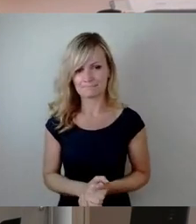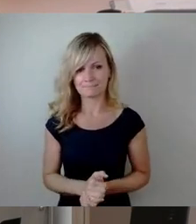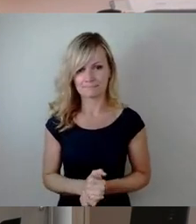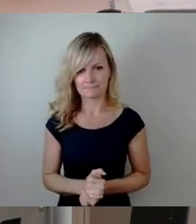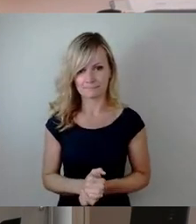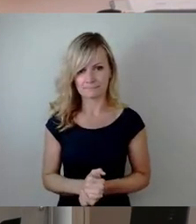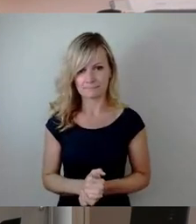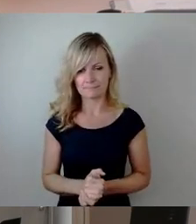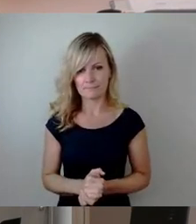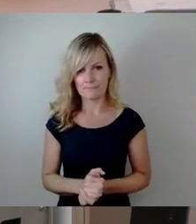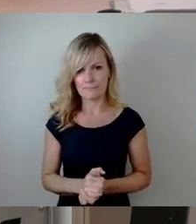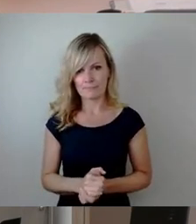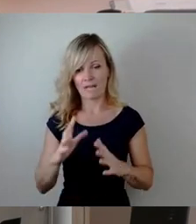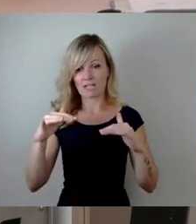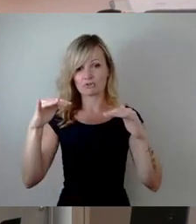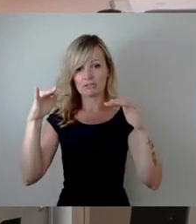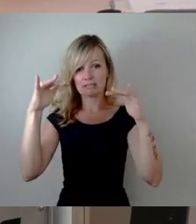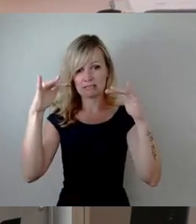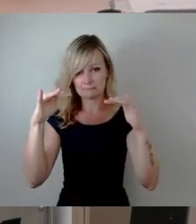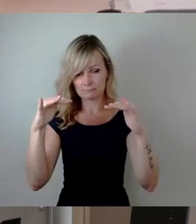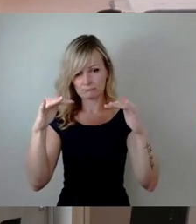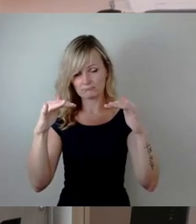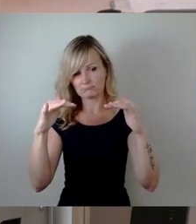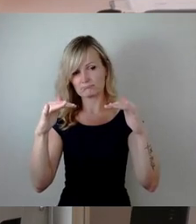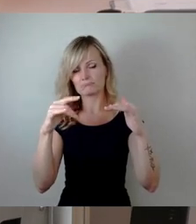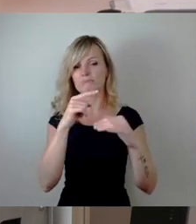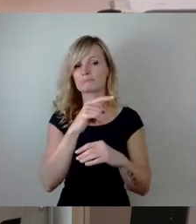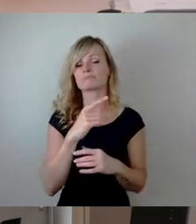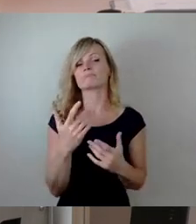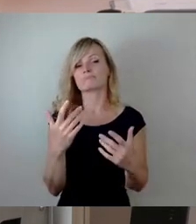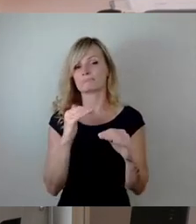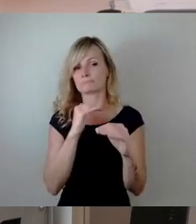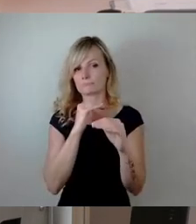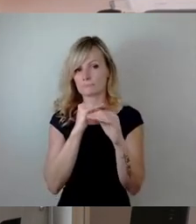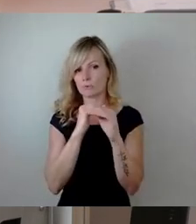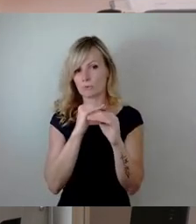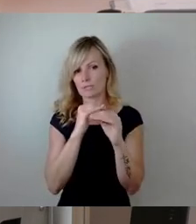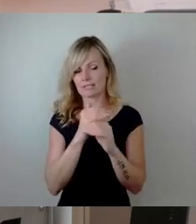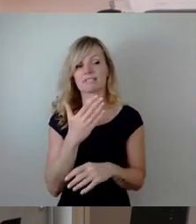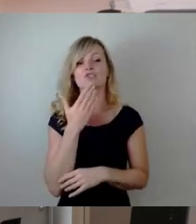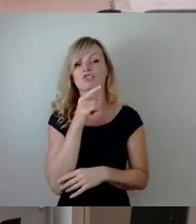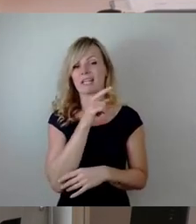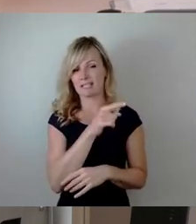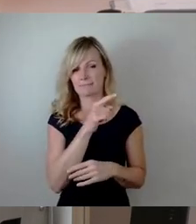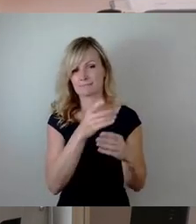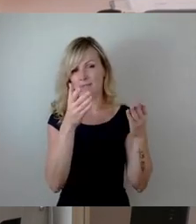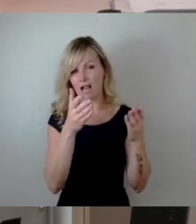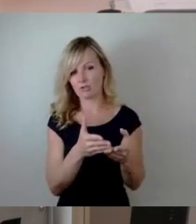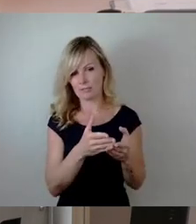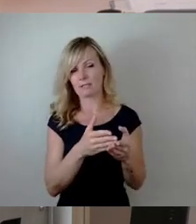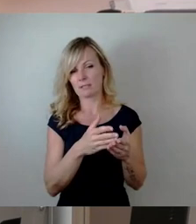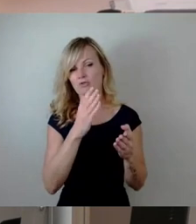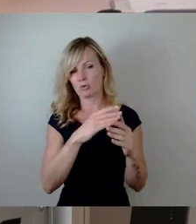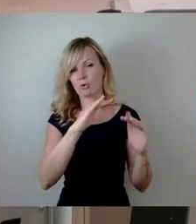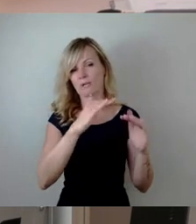Zum Anstieg, die Kollegen, insbesondere bei den tschechischen Talsperren, die haben jetzt schon ein bisschen abgelassen,